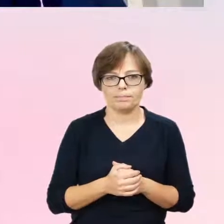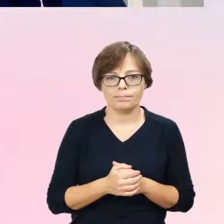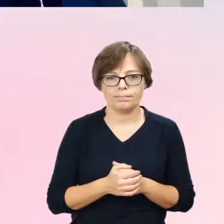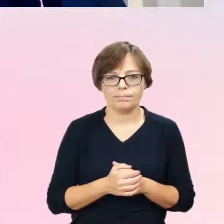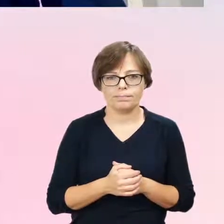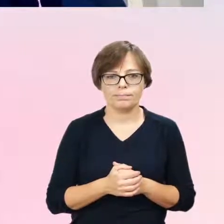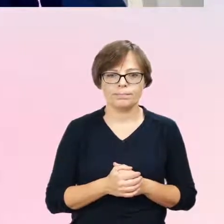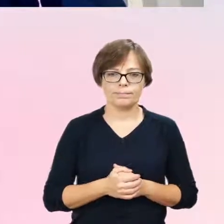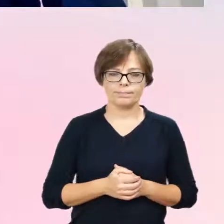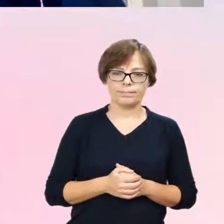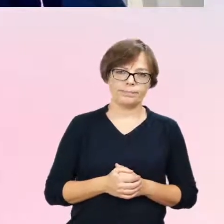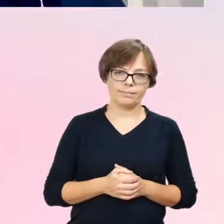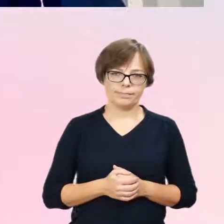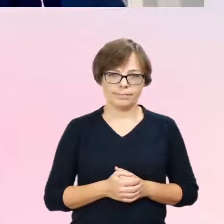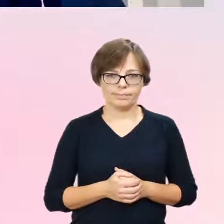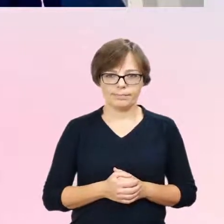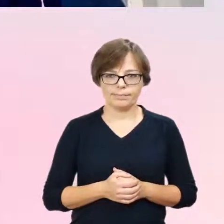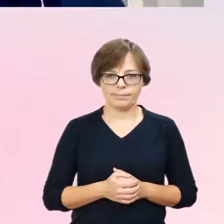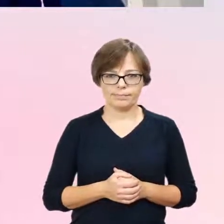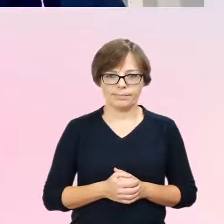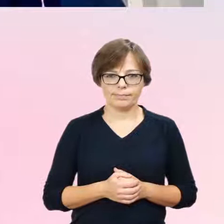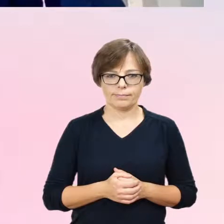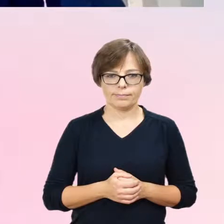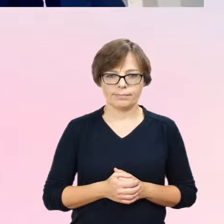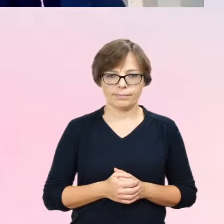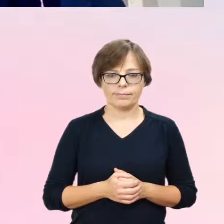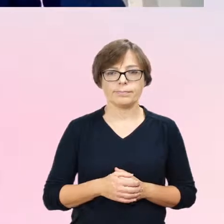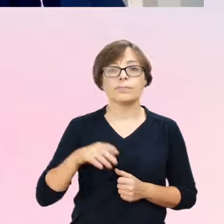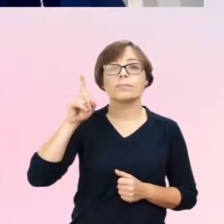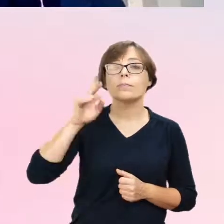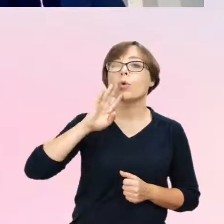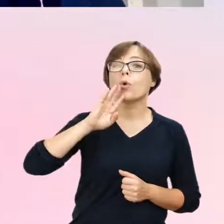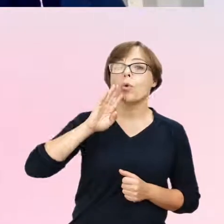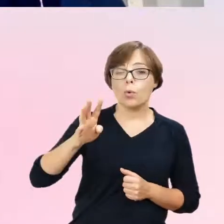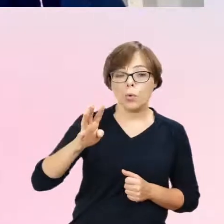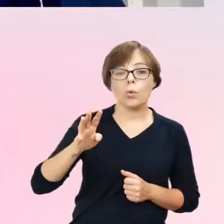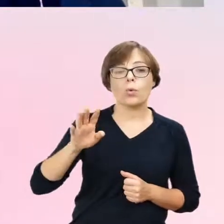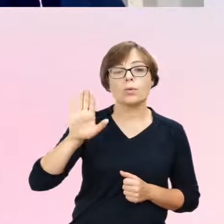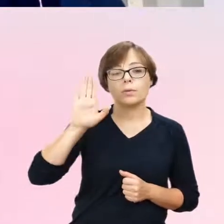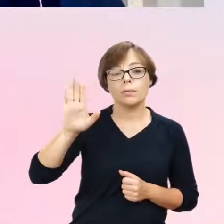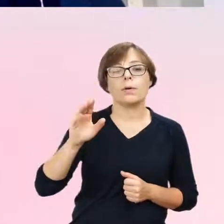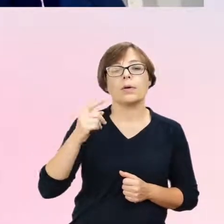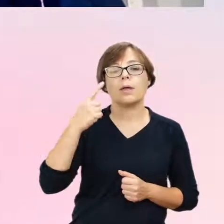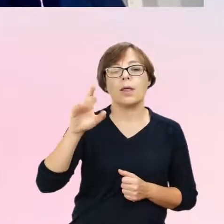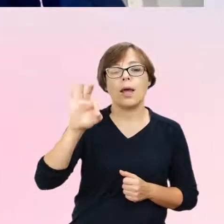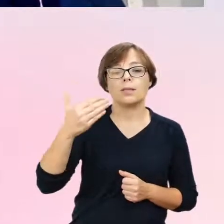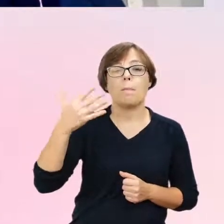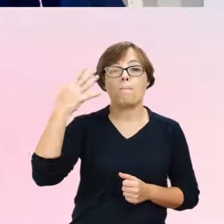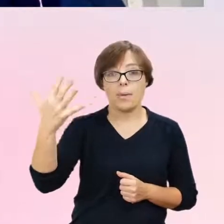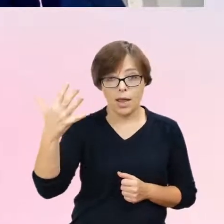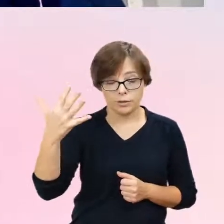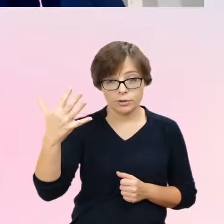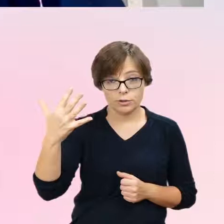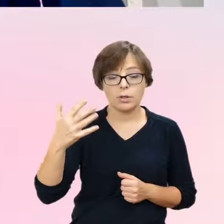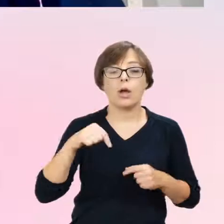kwestii, w Stanach mamy DSM-5 i dysforię płci. U nas w